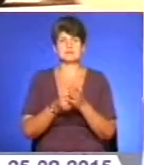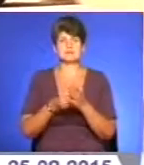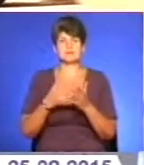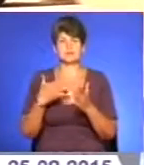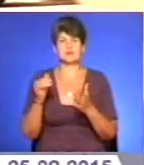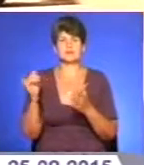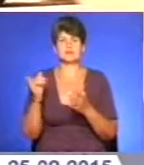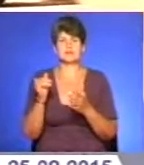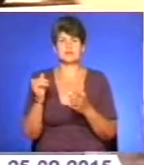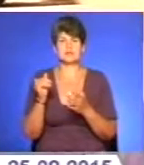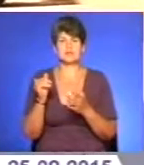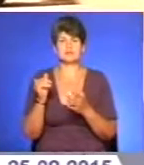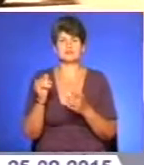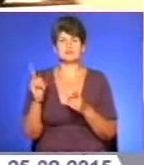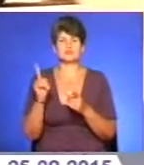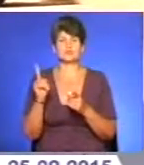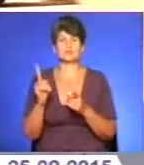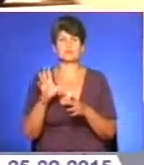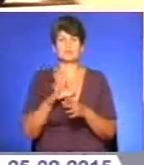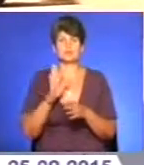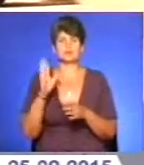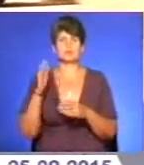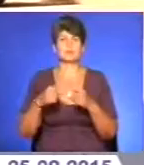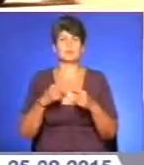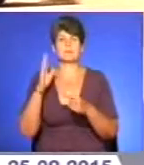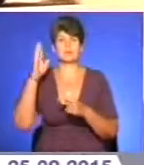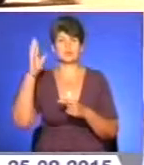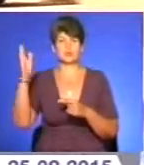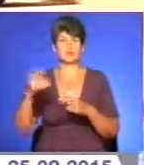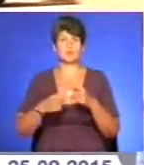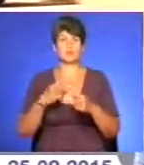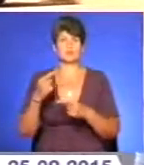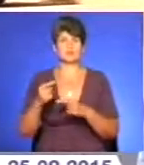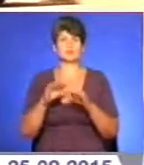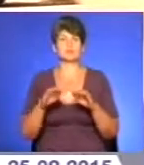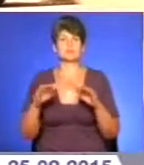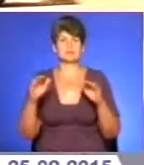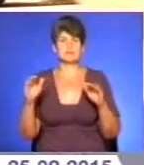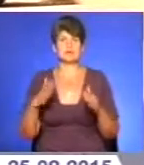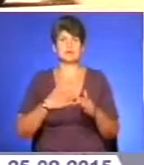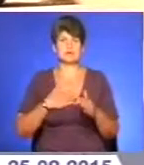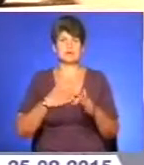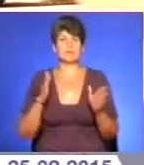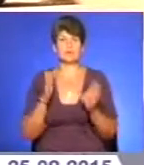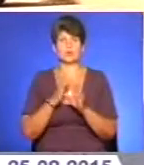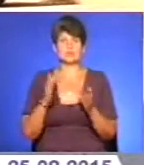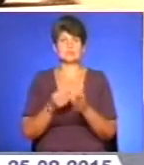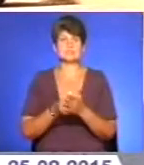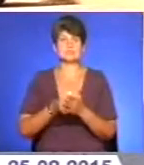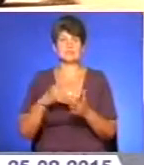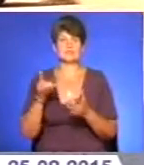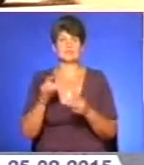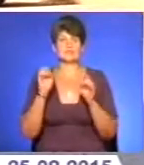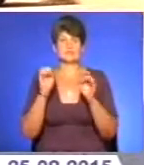дана пам'ять доносилася до майбутніх поколінь, і щоб дітки і майбутнє наше покоління завжди цінувало, за що